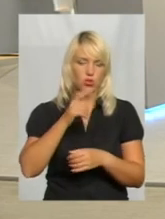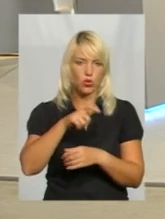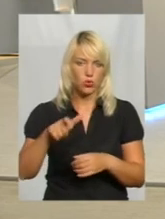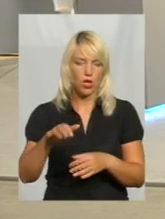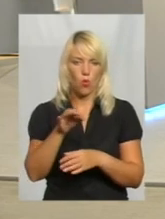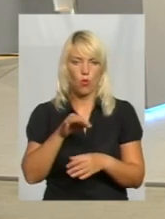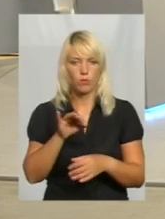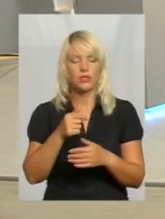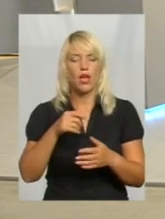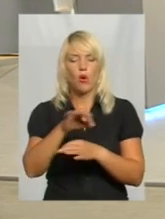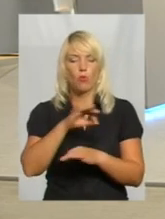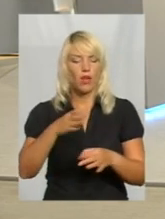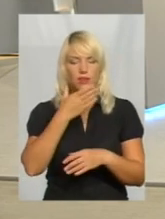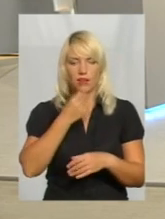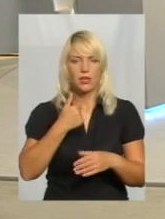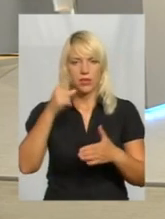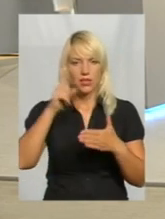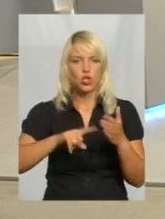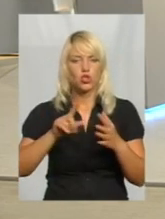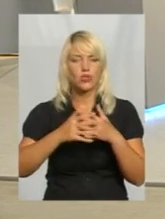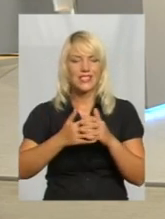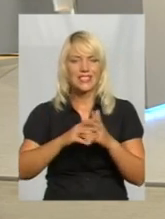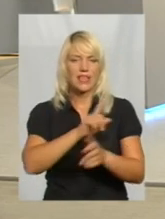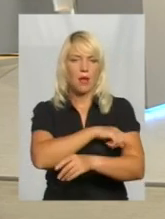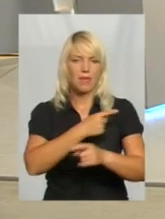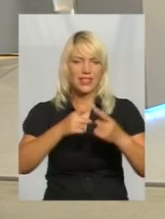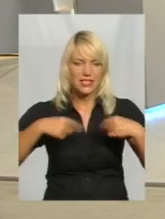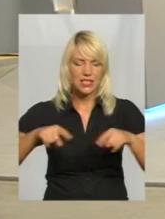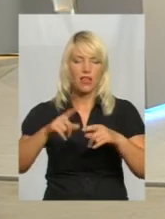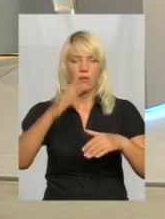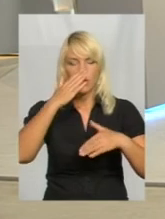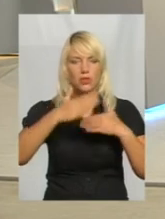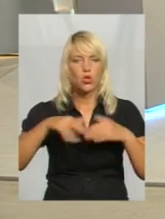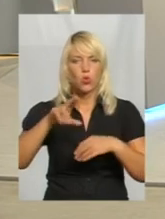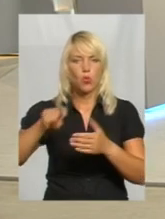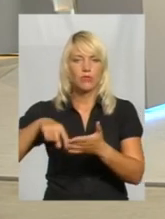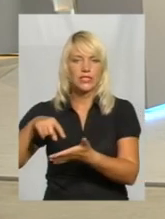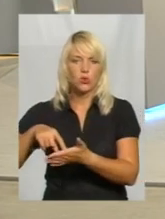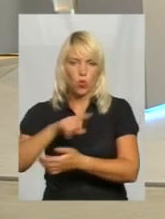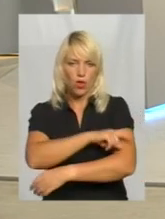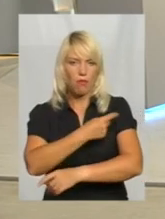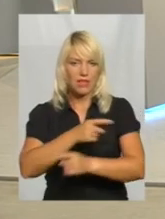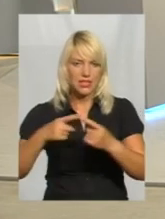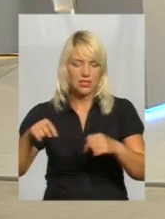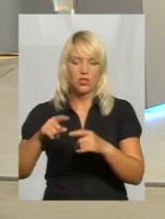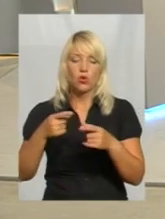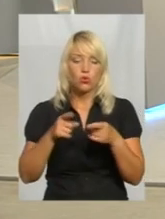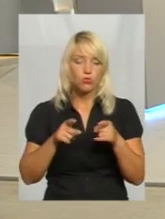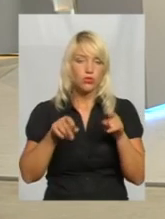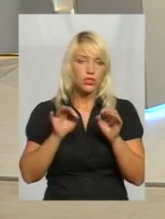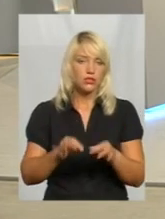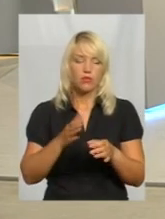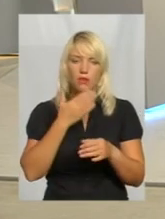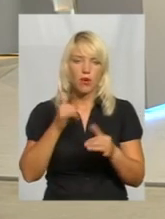ми надіємося, що саме сільська медицина приблизиться до міської, тому що дійсно нема куди звернутися з